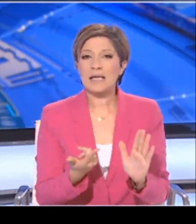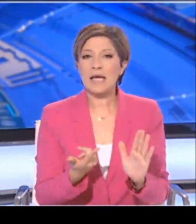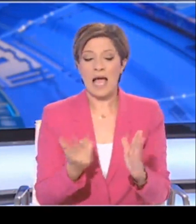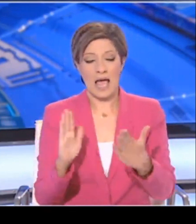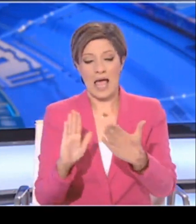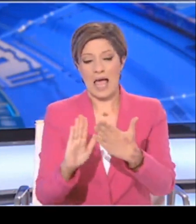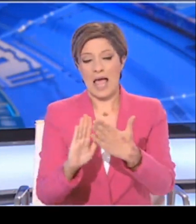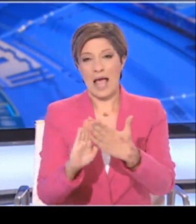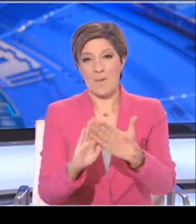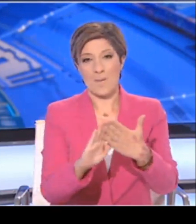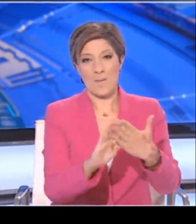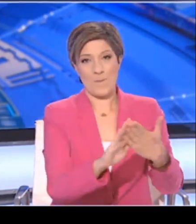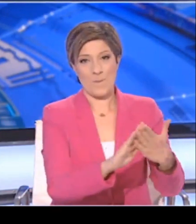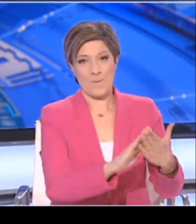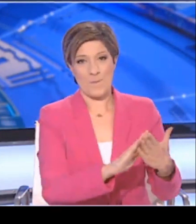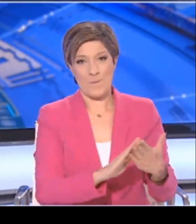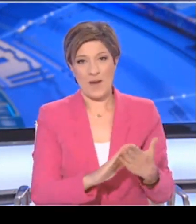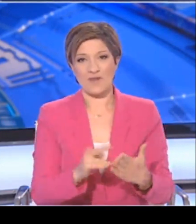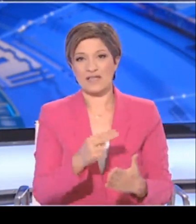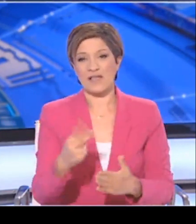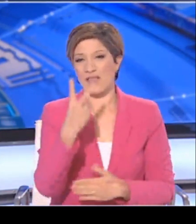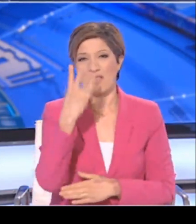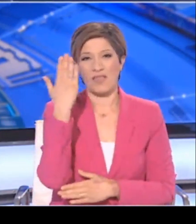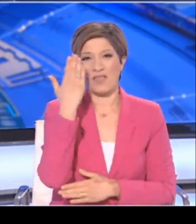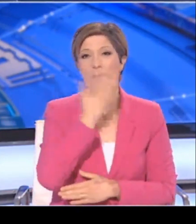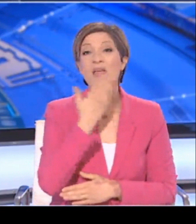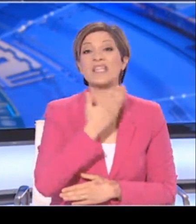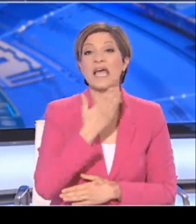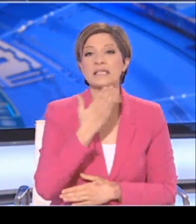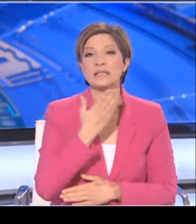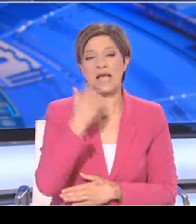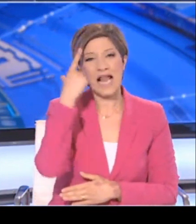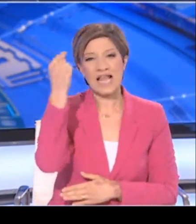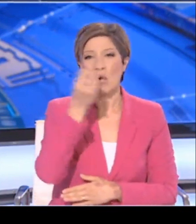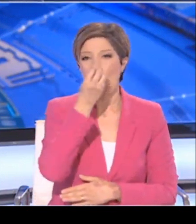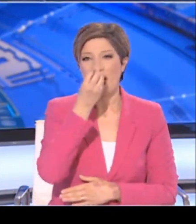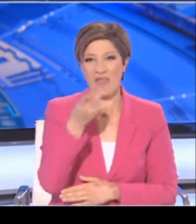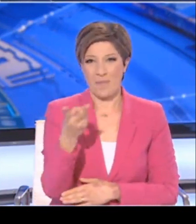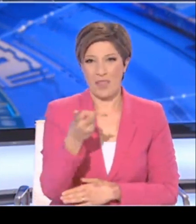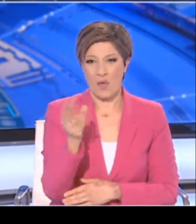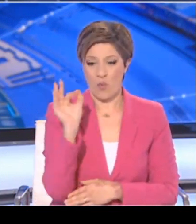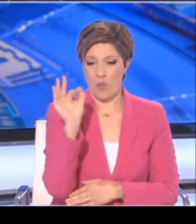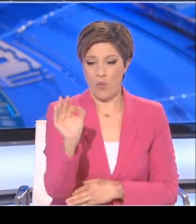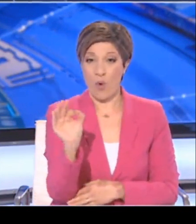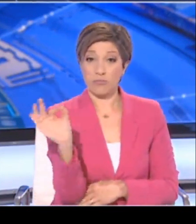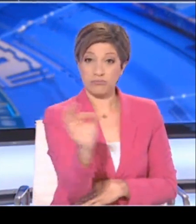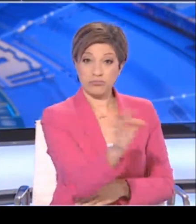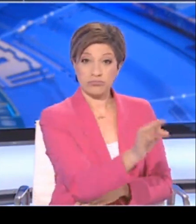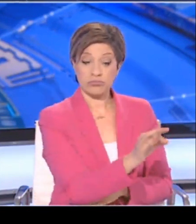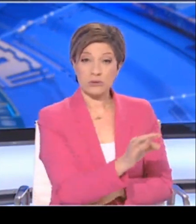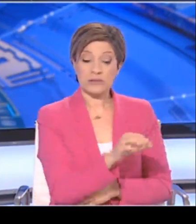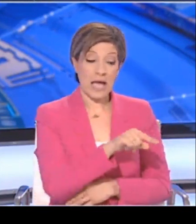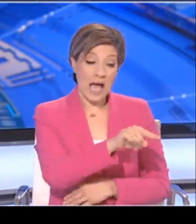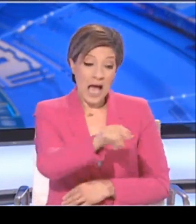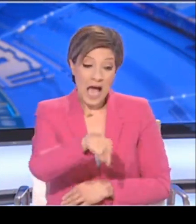στενές επαφές αν εννοείται για τους δύο αθητές μάλλον στο Λίγιο της Αραδίπου σημαίνει ότι αυτές οι στενές